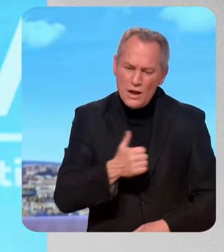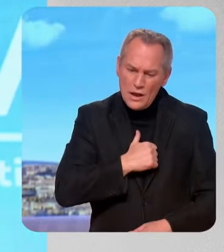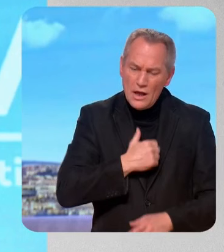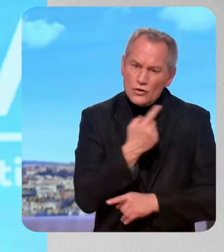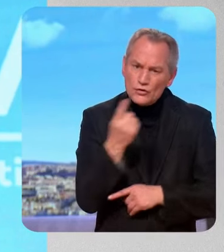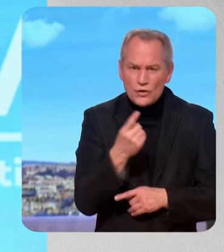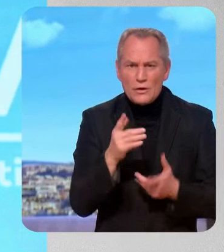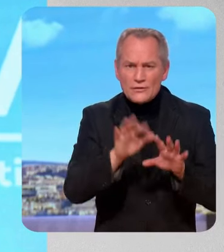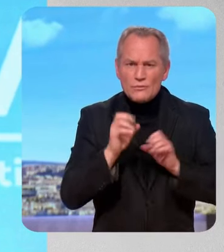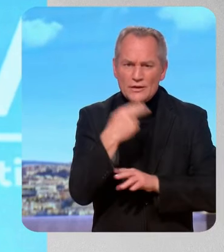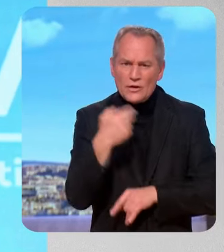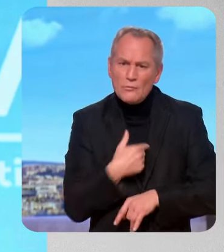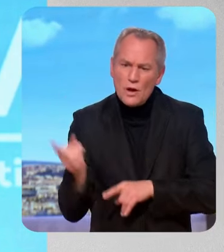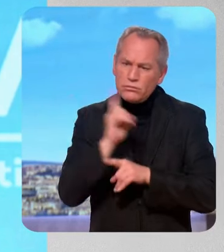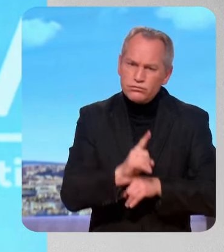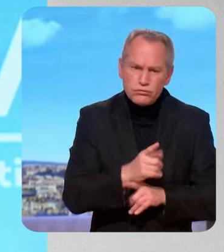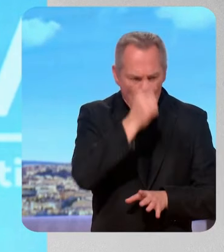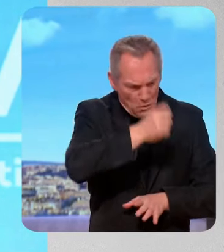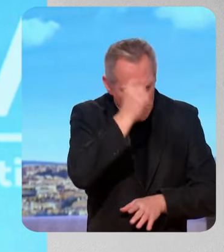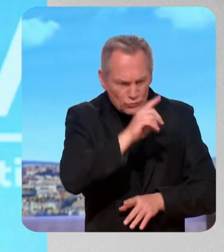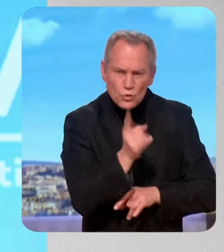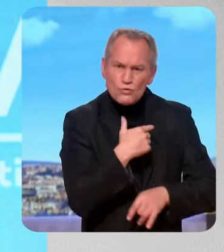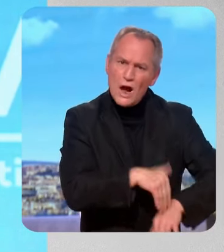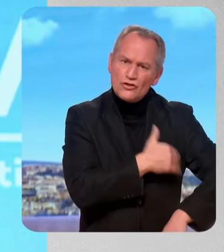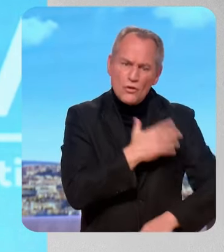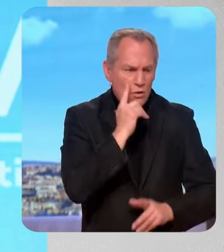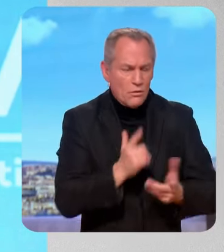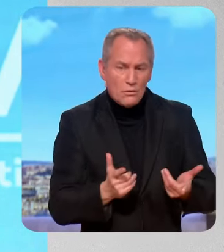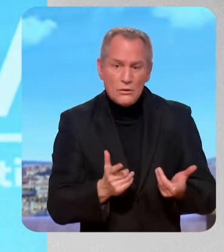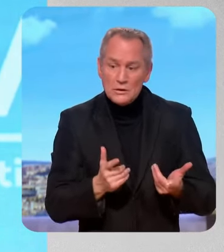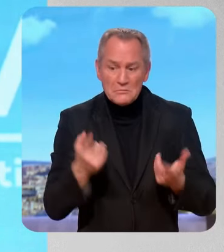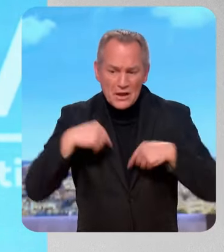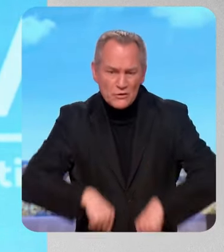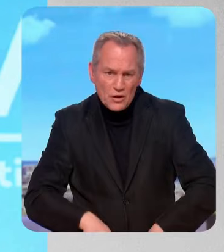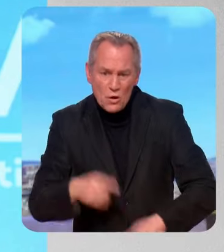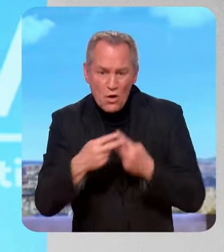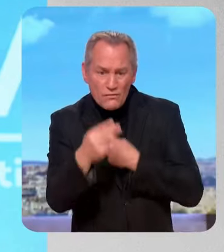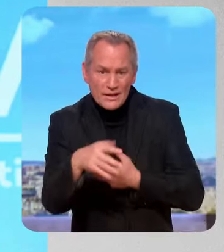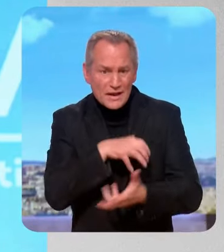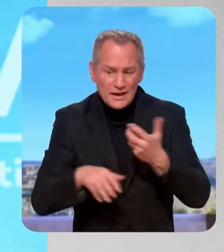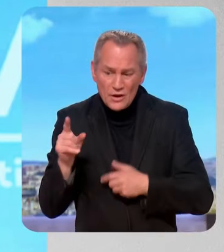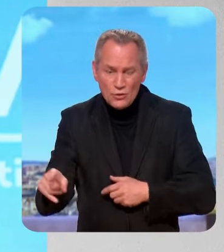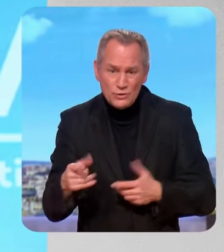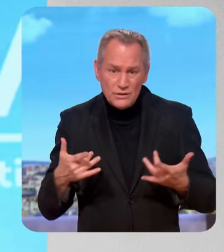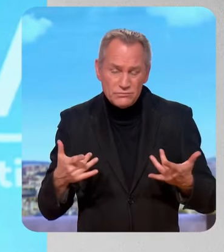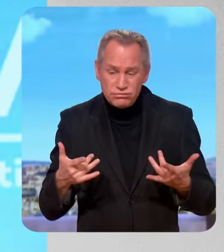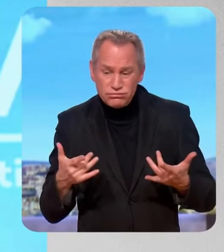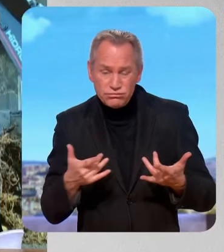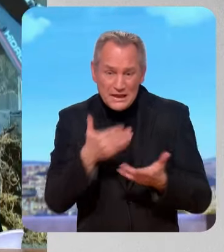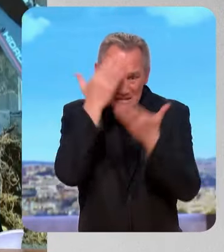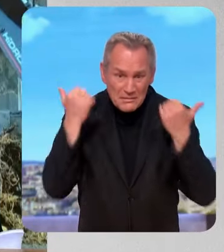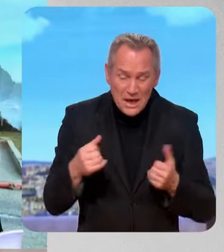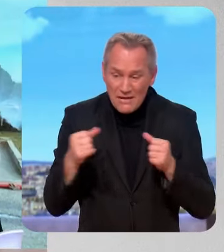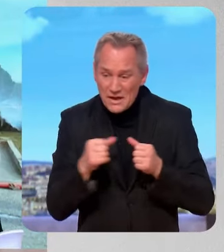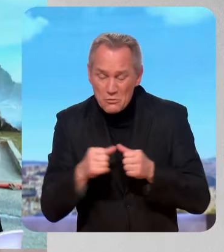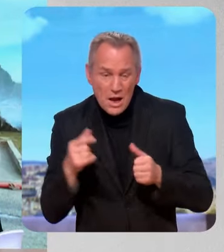Là encore, on a vraiment un sentiment de fin de règne. Ce gouvernement qui ne sait pas faire face aux crises, ne sait pas projeter une vision d'avenir